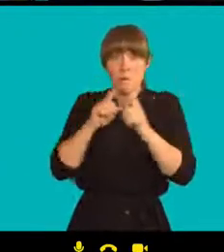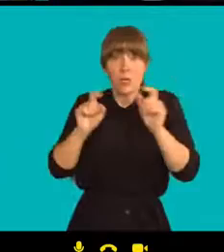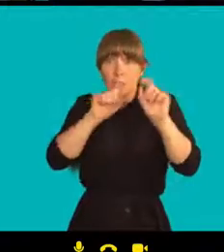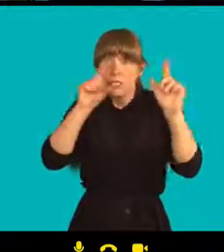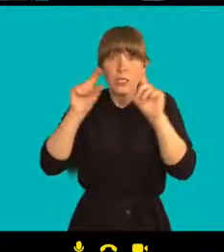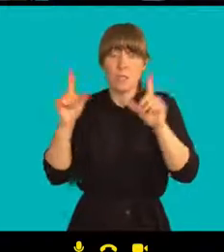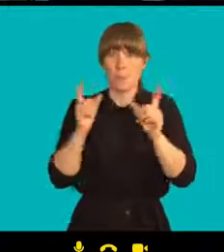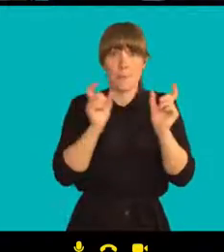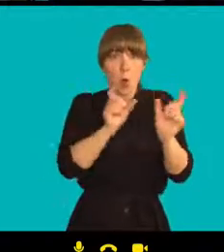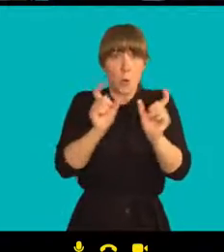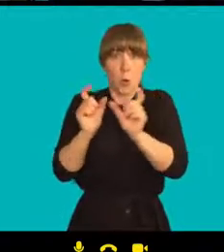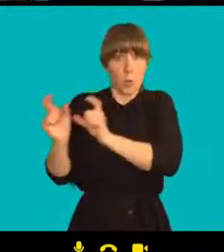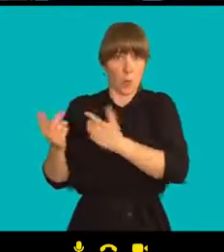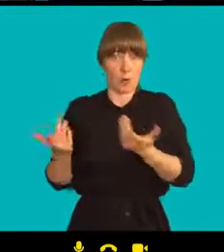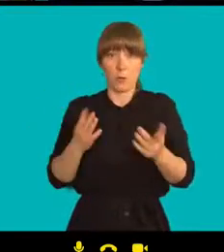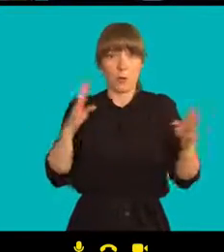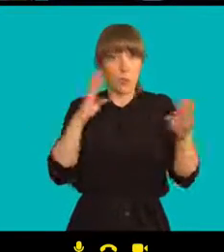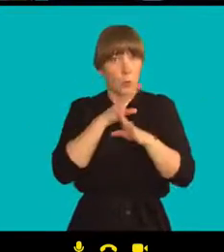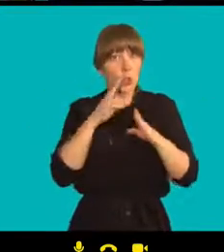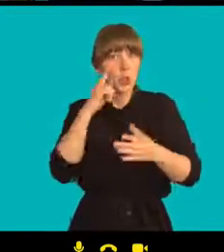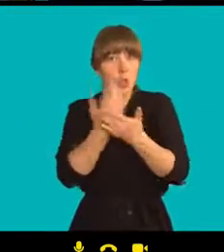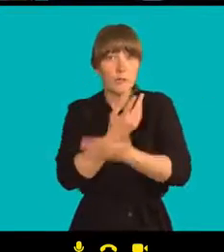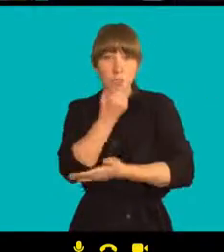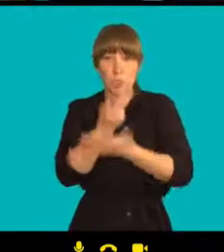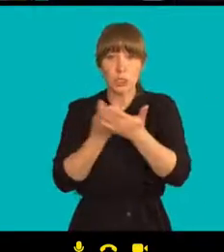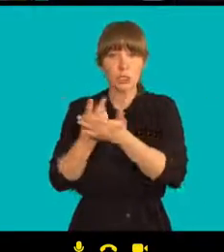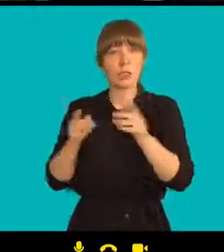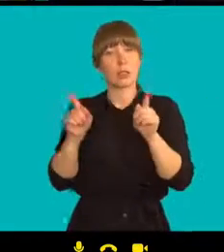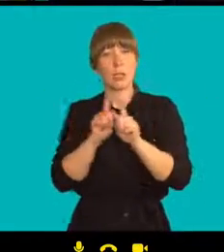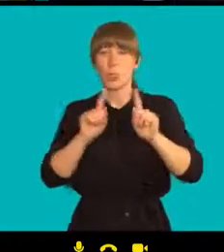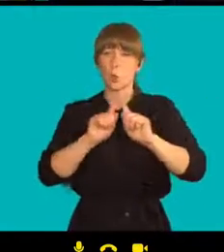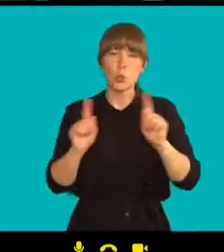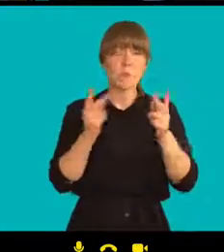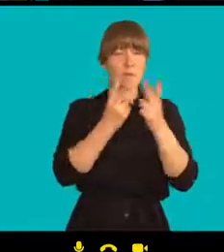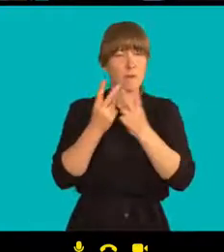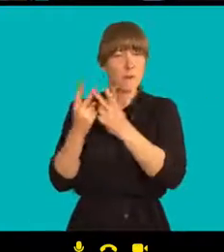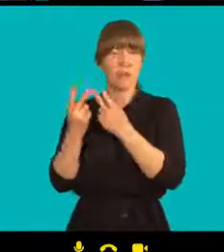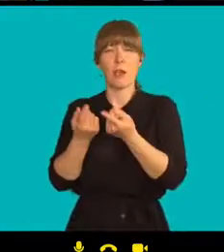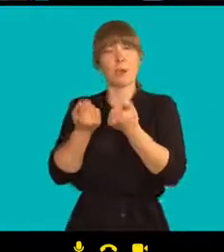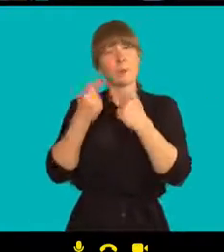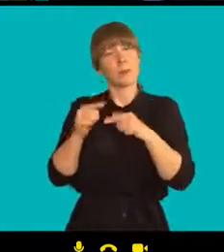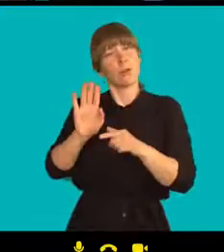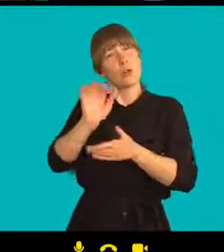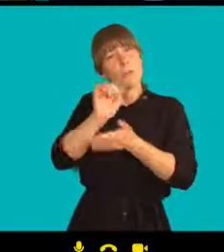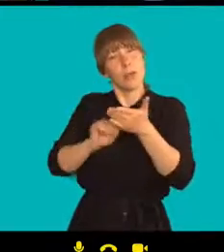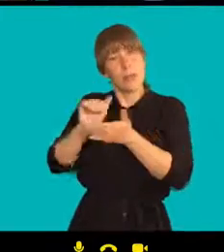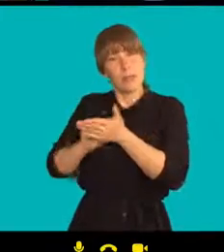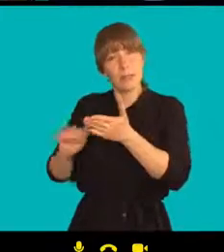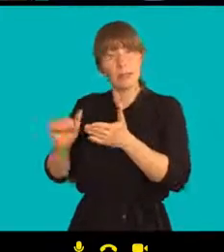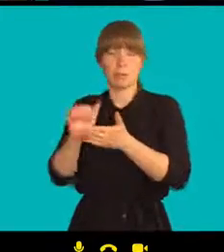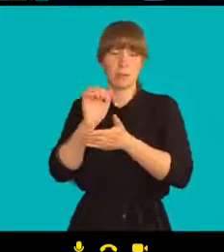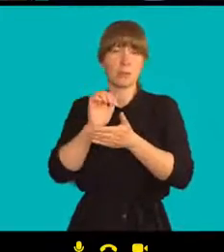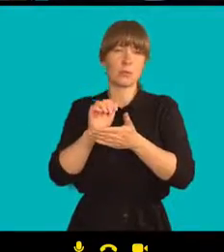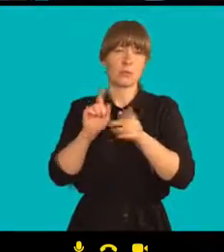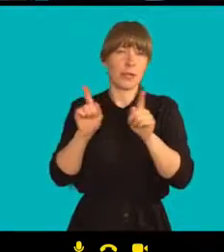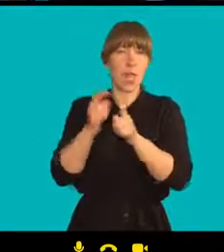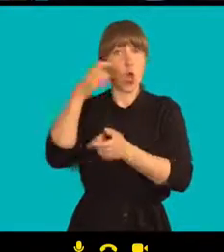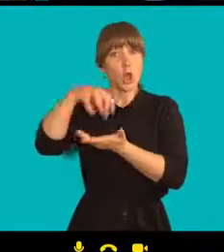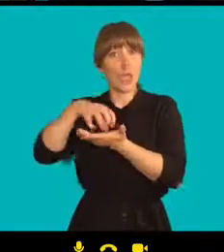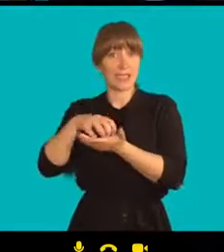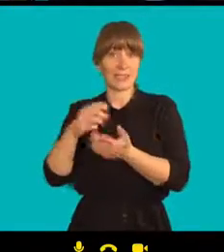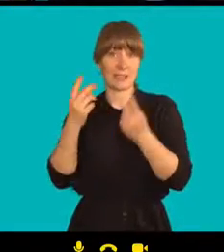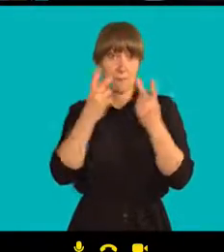A samozřejmě hodně webových stránek médií a také organizace v jasna jsou